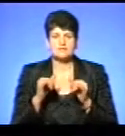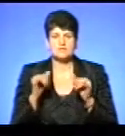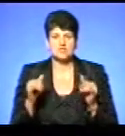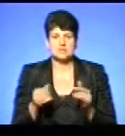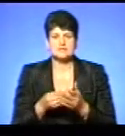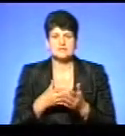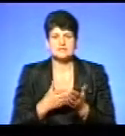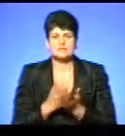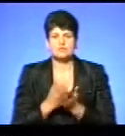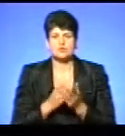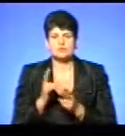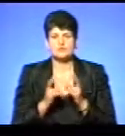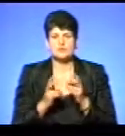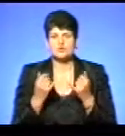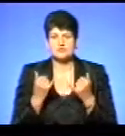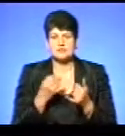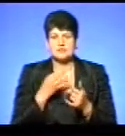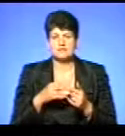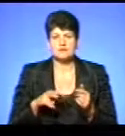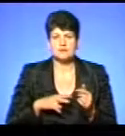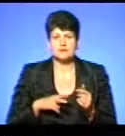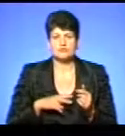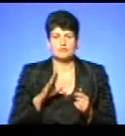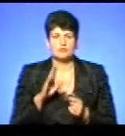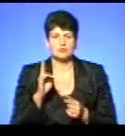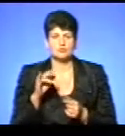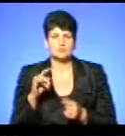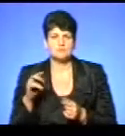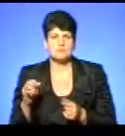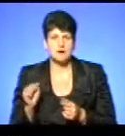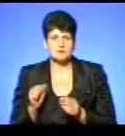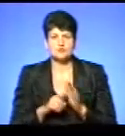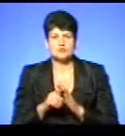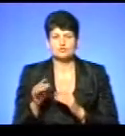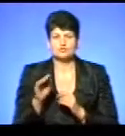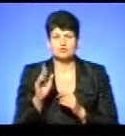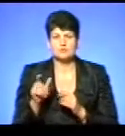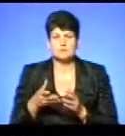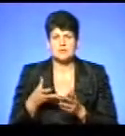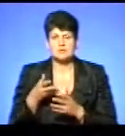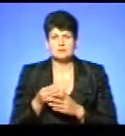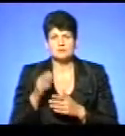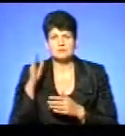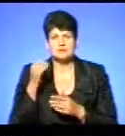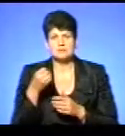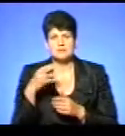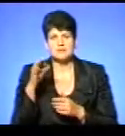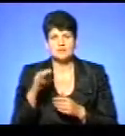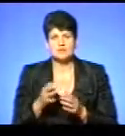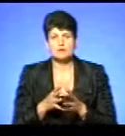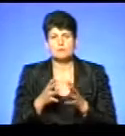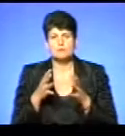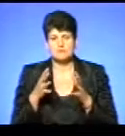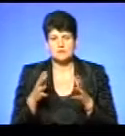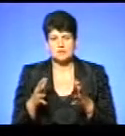послуги підприємства, сьогодні повідомив директор Володимир Кузьма. З початку жовтня люди платитимуть за воду на 15% більше,